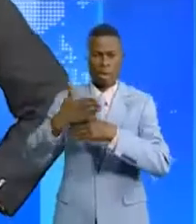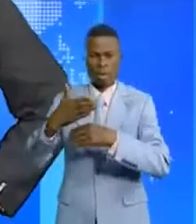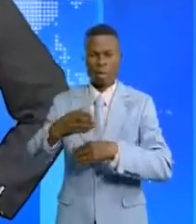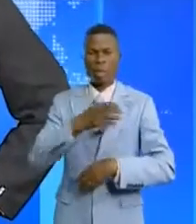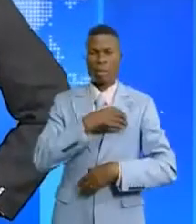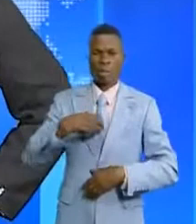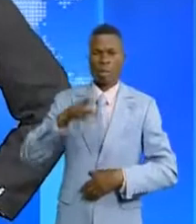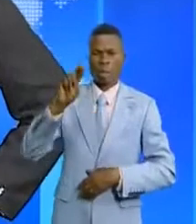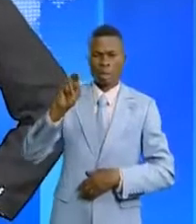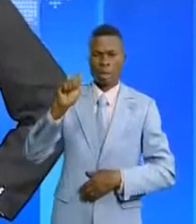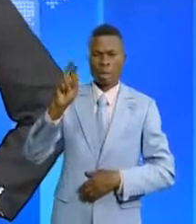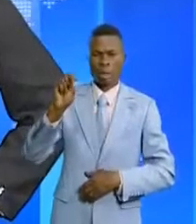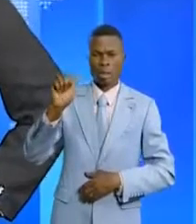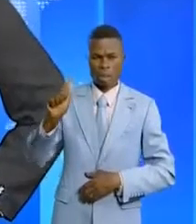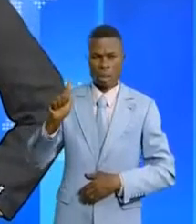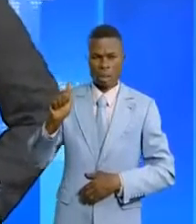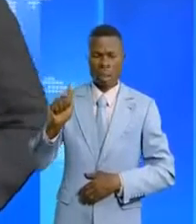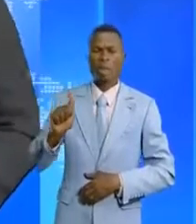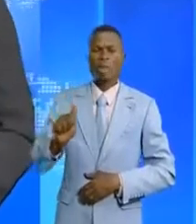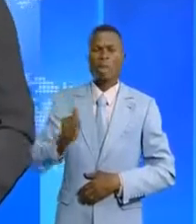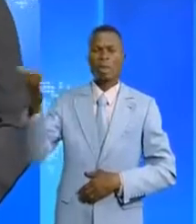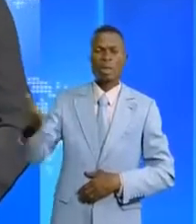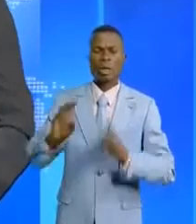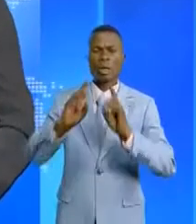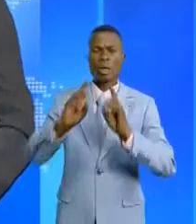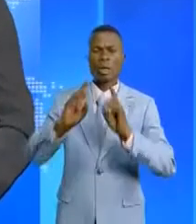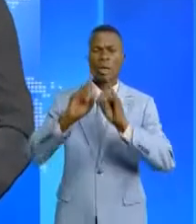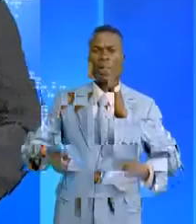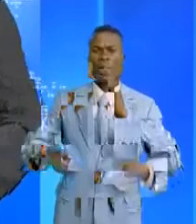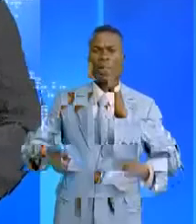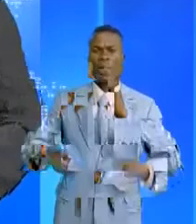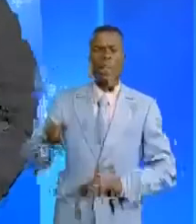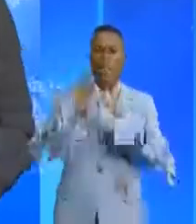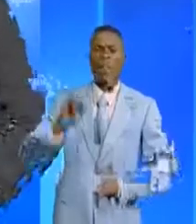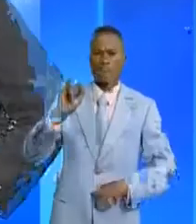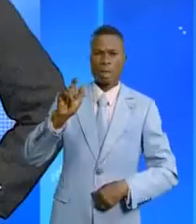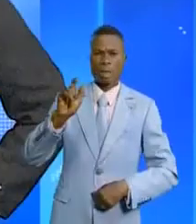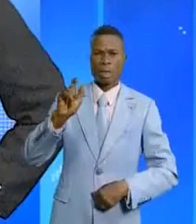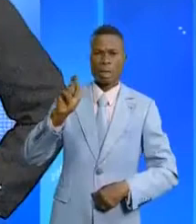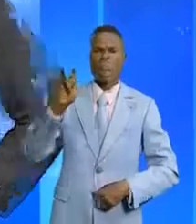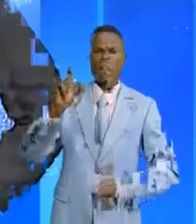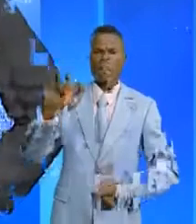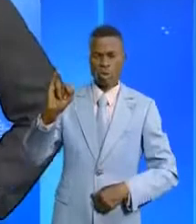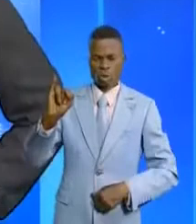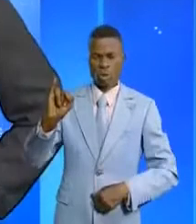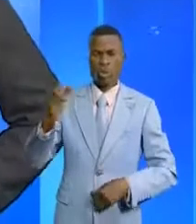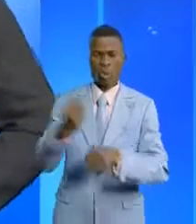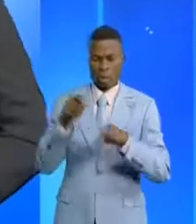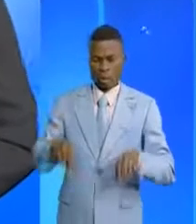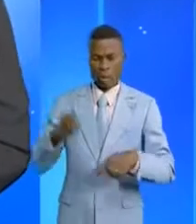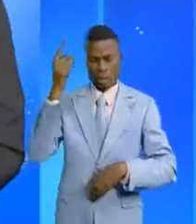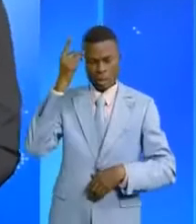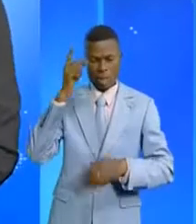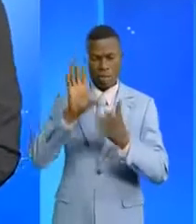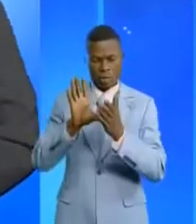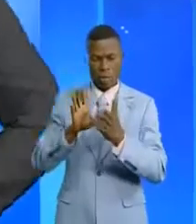Manwani Nakiumba, accordée à une délégation de la République, en séjour de travail à Kinshasa. On fait